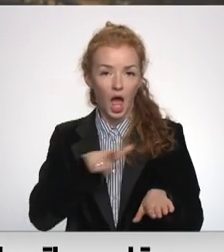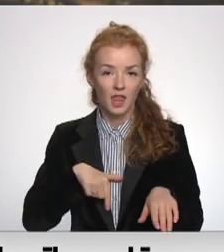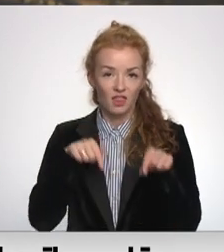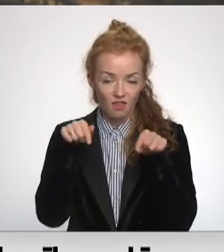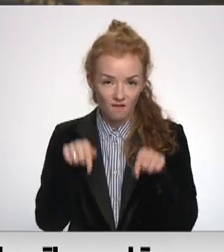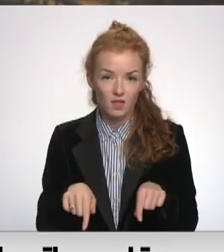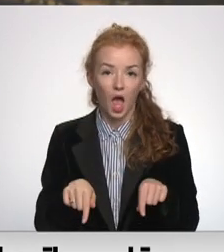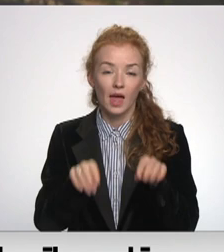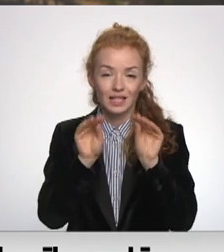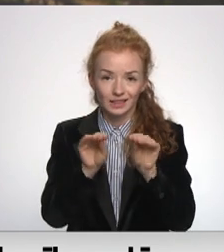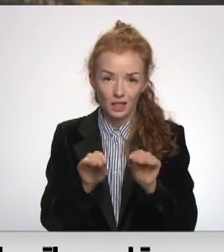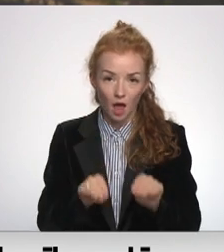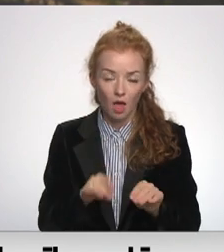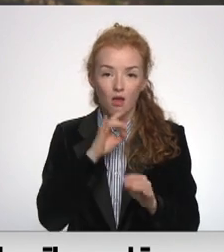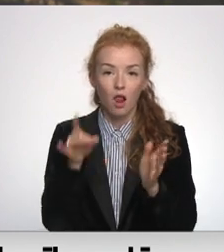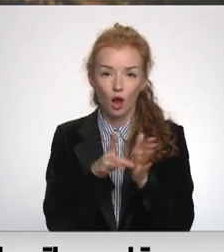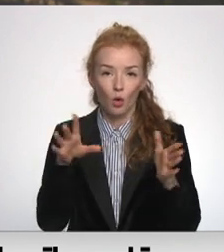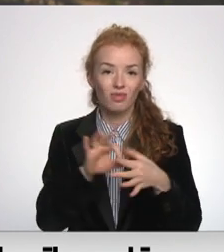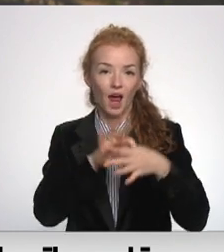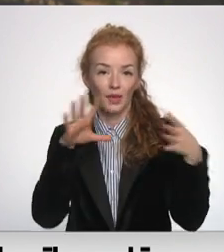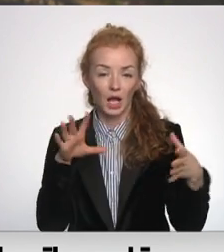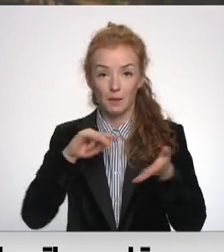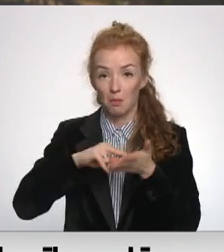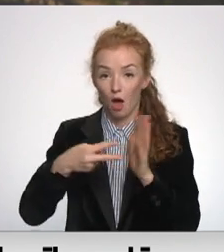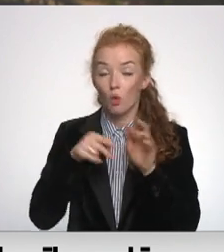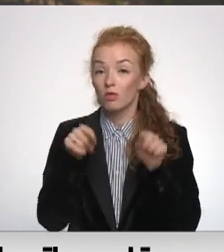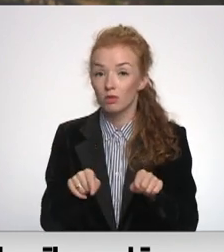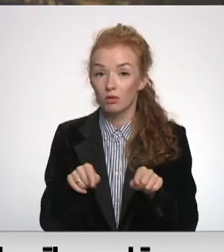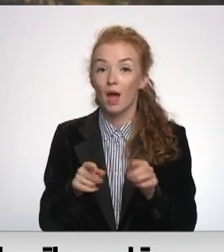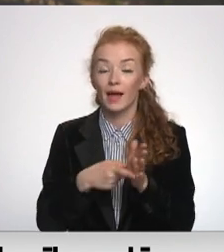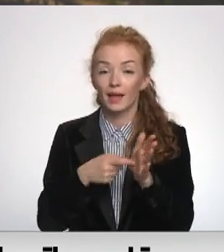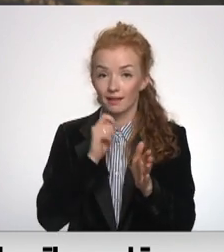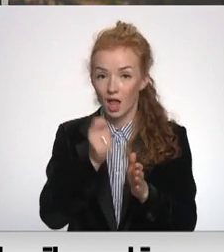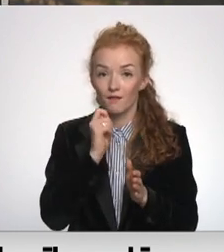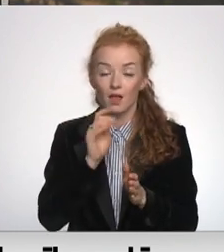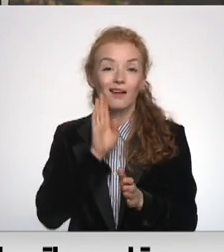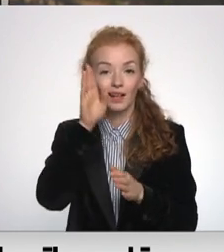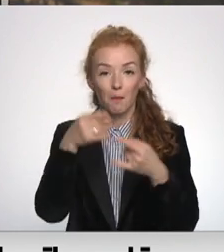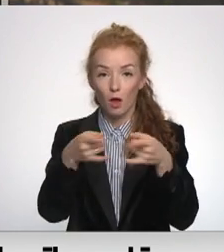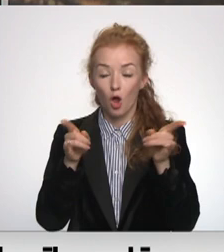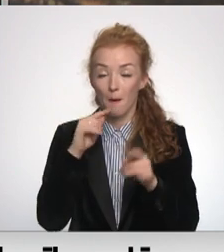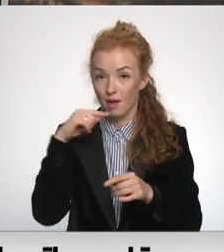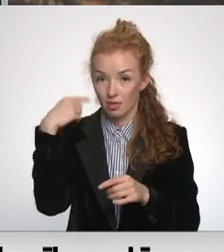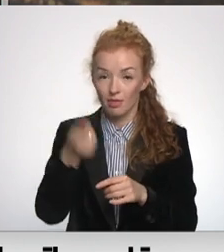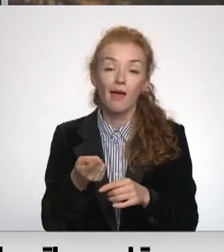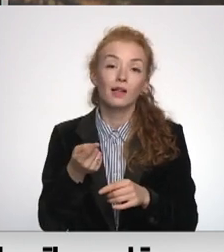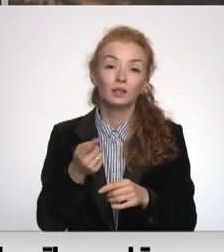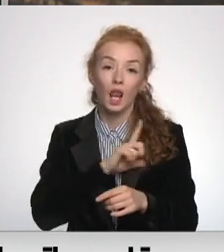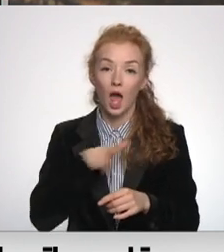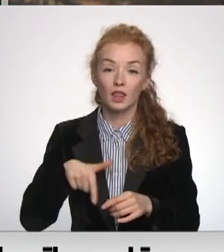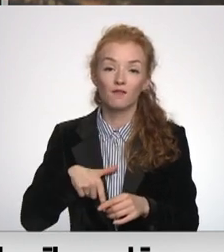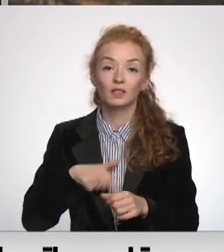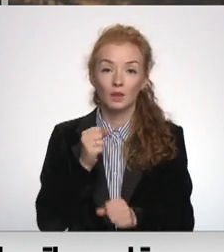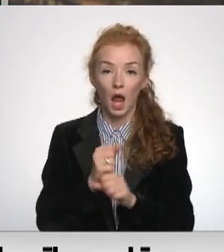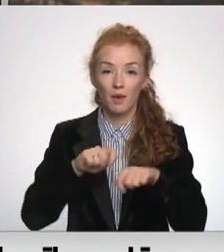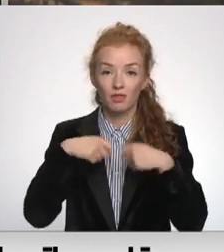detaļām izstrādātu Energonē atkarības plānu. Tā intervijā Latvijas televīzijas raidījumam rīta pangrāma šodien sacīja Latvijas